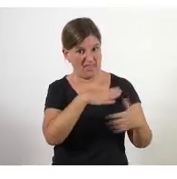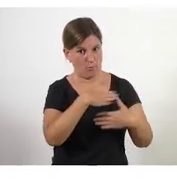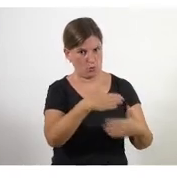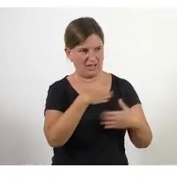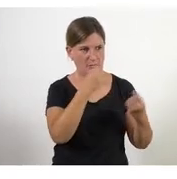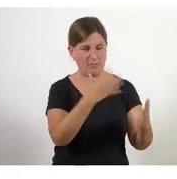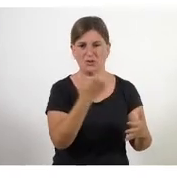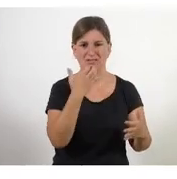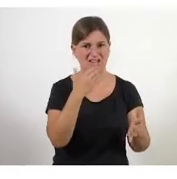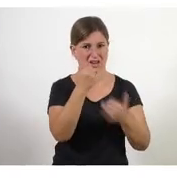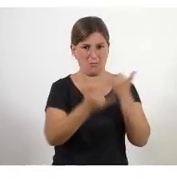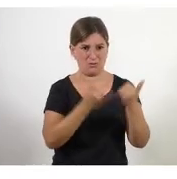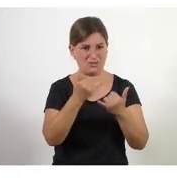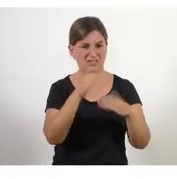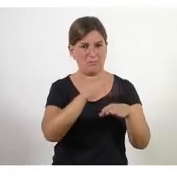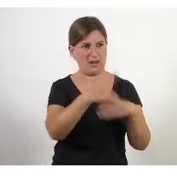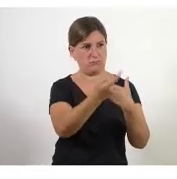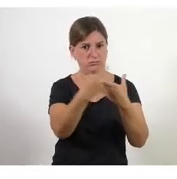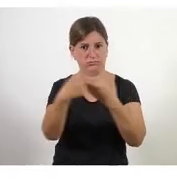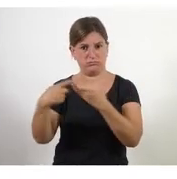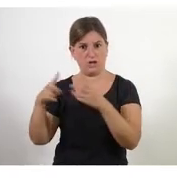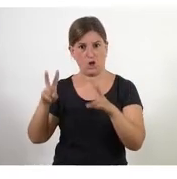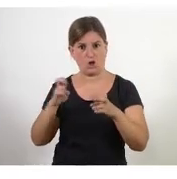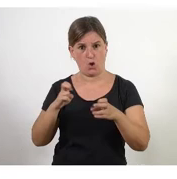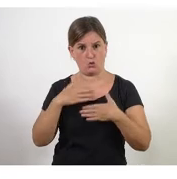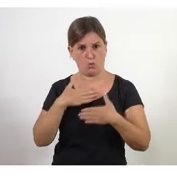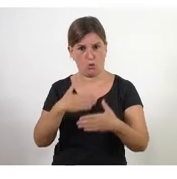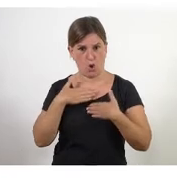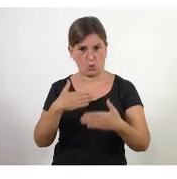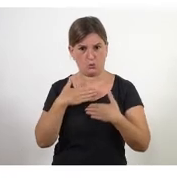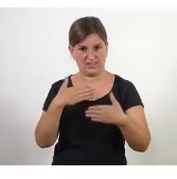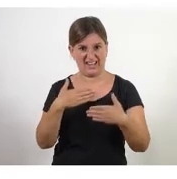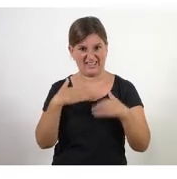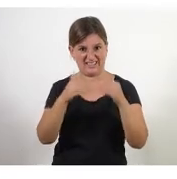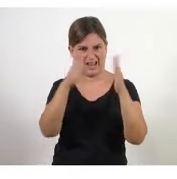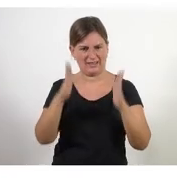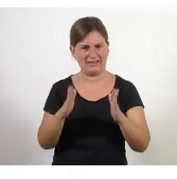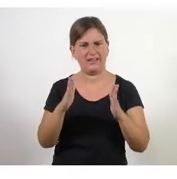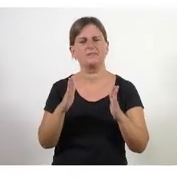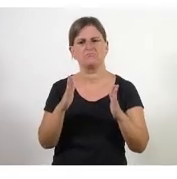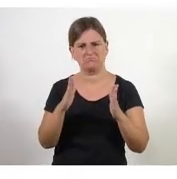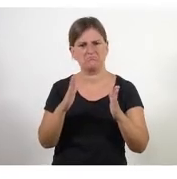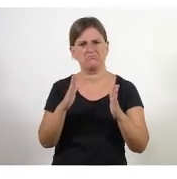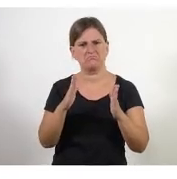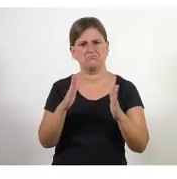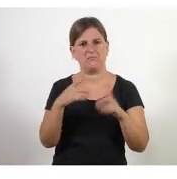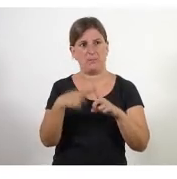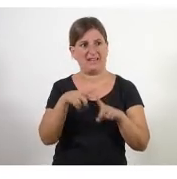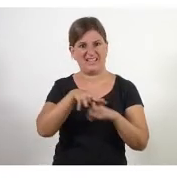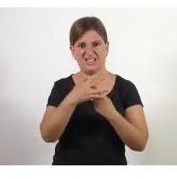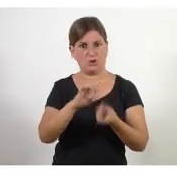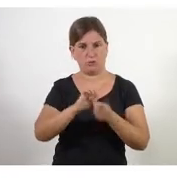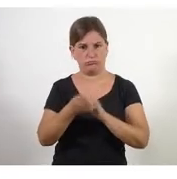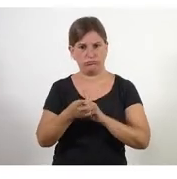tenim problemes durant el procés d'incorporació de nous voluntaris de noves voluntaris de la entitat perquè tot ha canviat